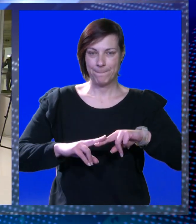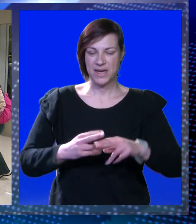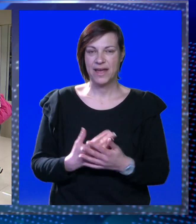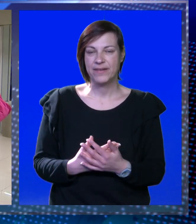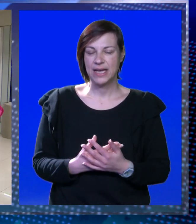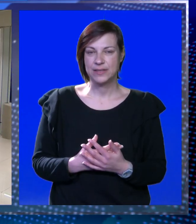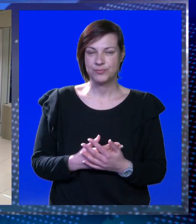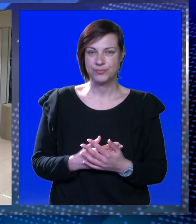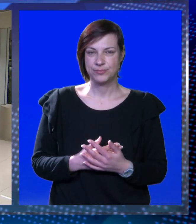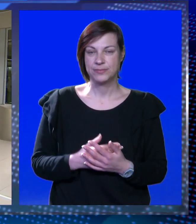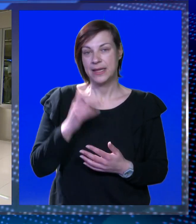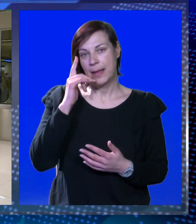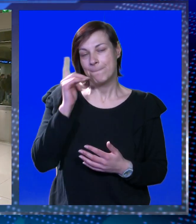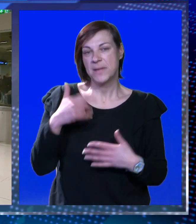pravila.